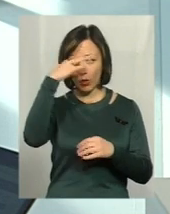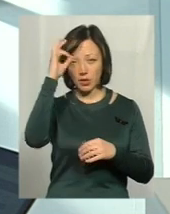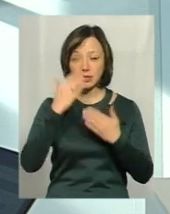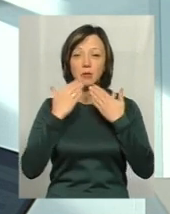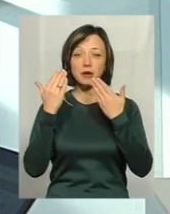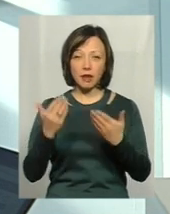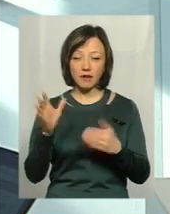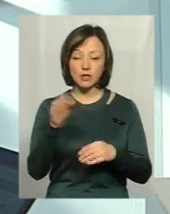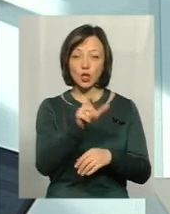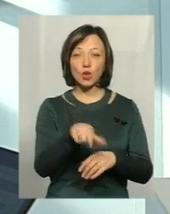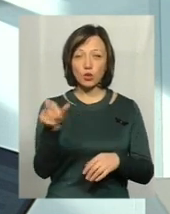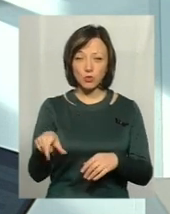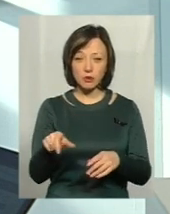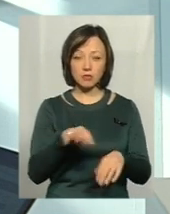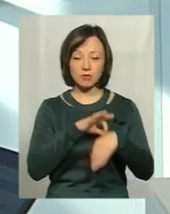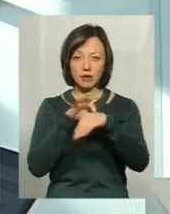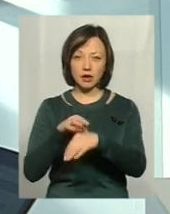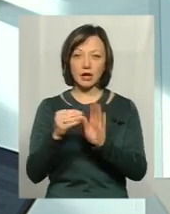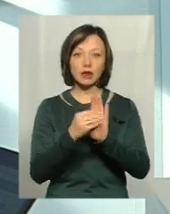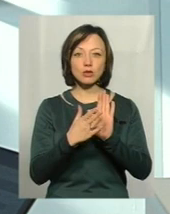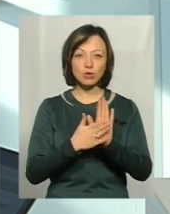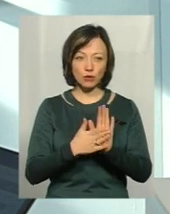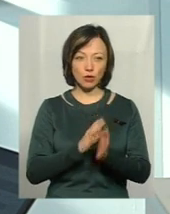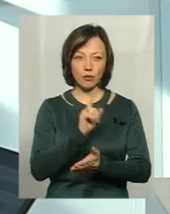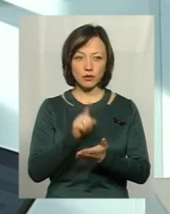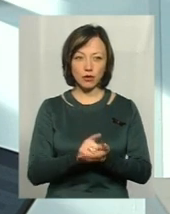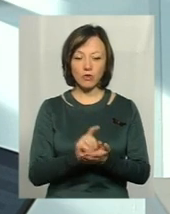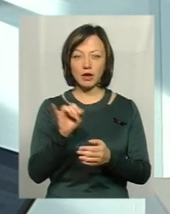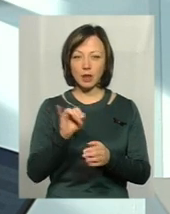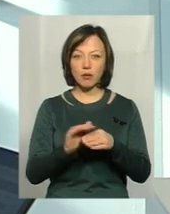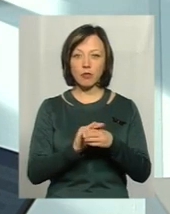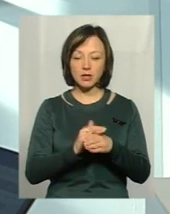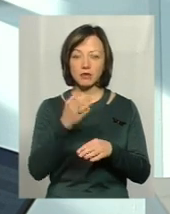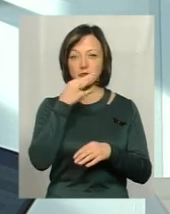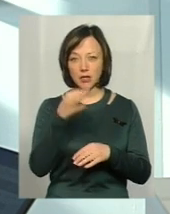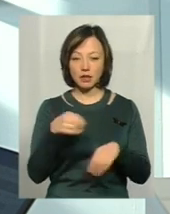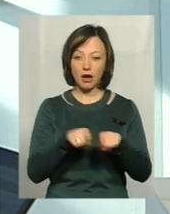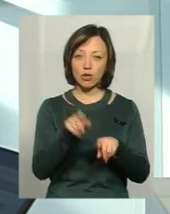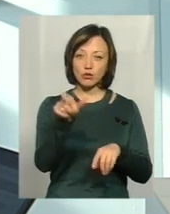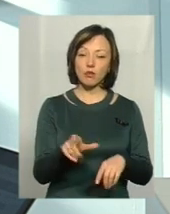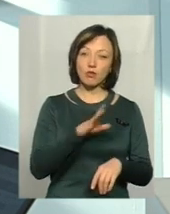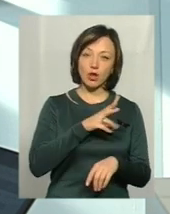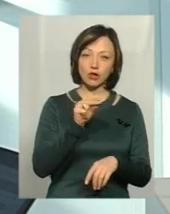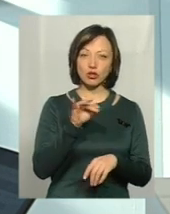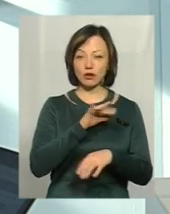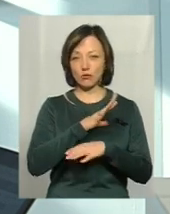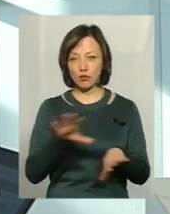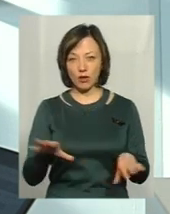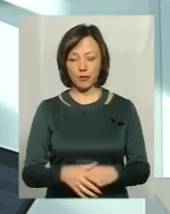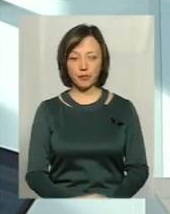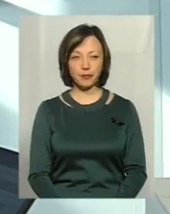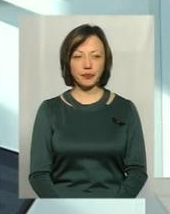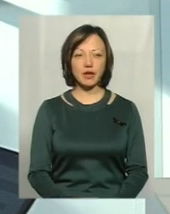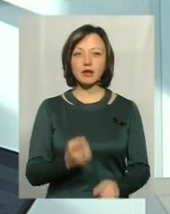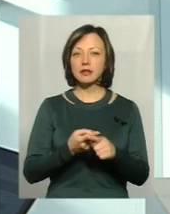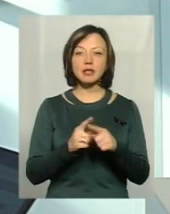запитайте. Усі люди, які туди доставляються, вони реєструються там обов'язково. І попліздя, що вам скажуть, така особа була чи не була у відділку поліції.